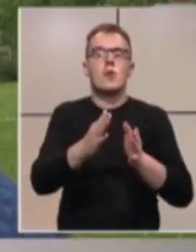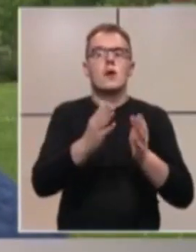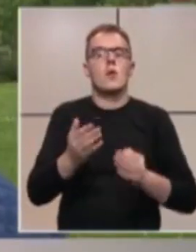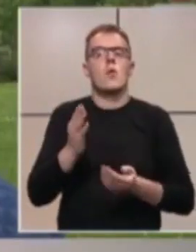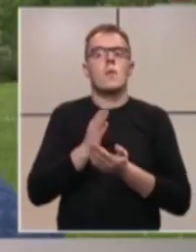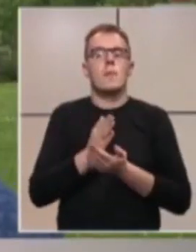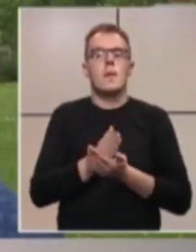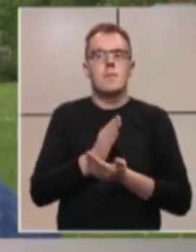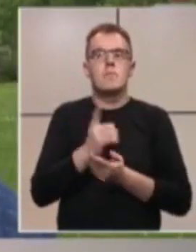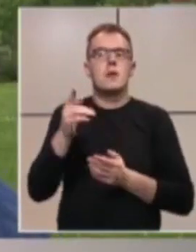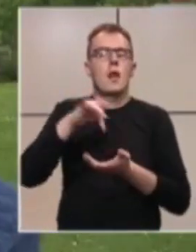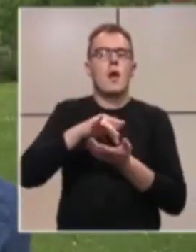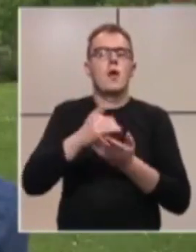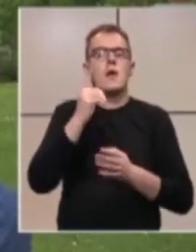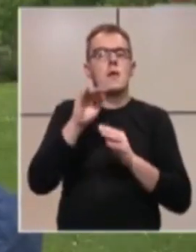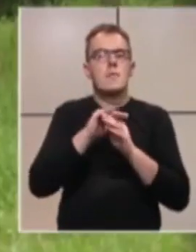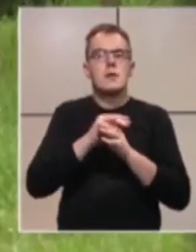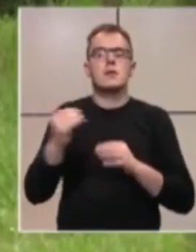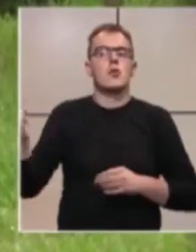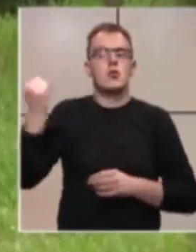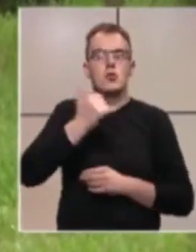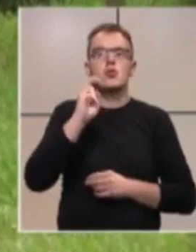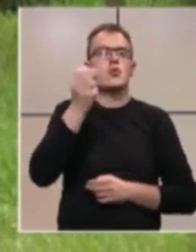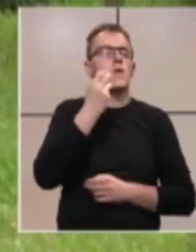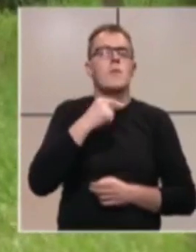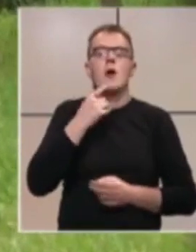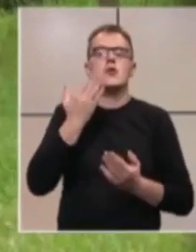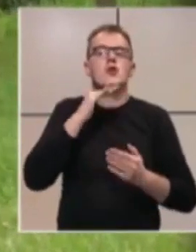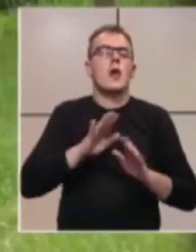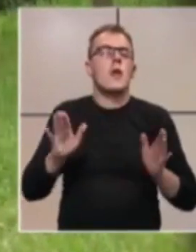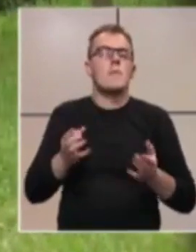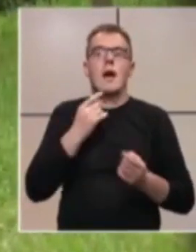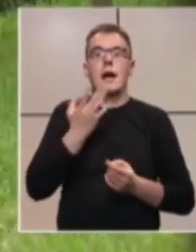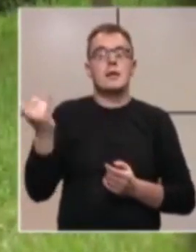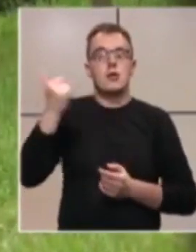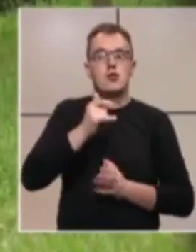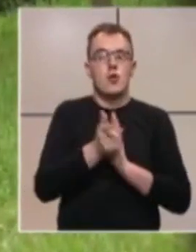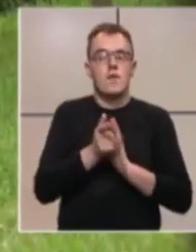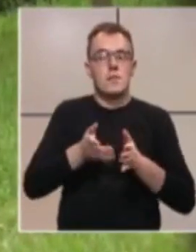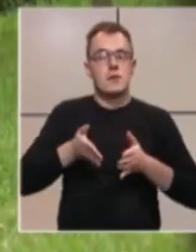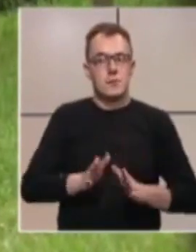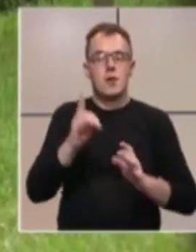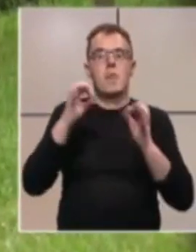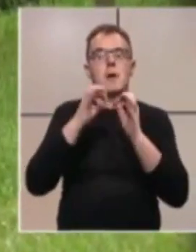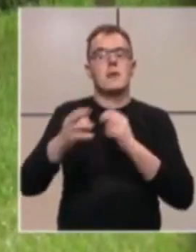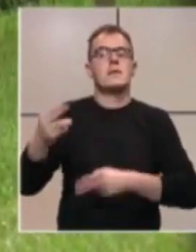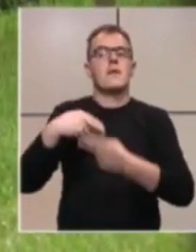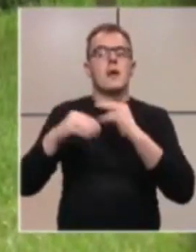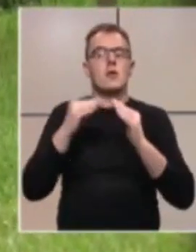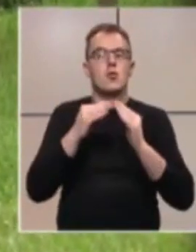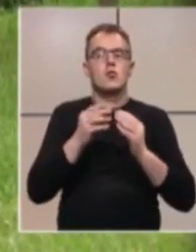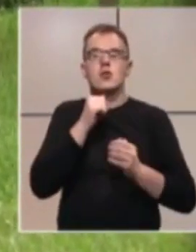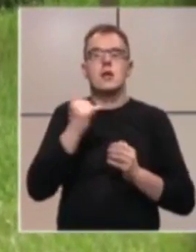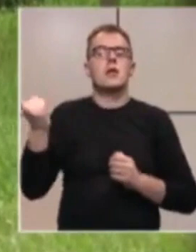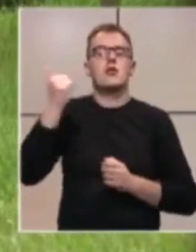bila u rijeku, mjesec dana došla, zovem, kaže ne ima. Kada je došlo vrijeme za porod, Bambika se vratila kući i donijela na